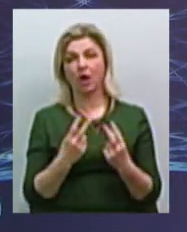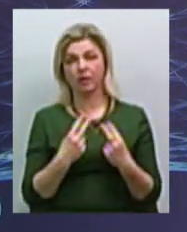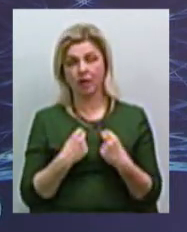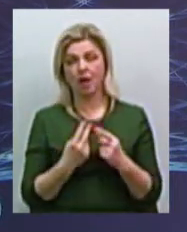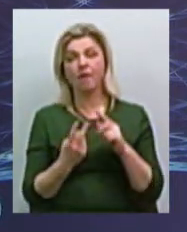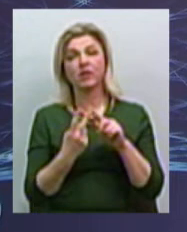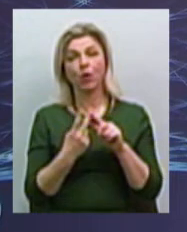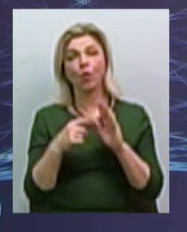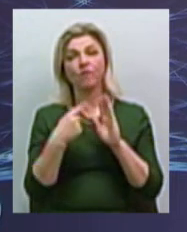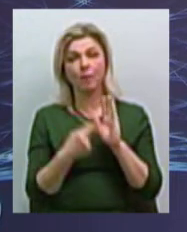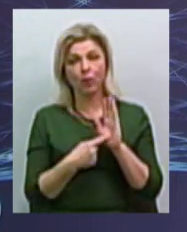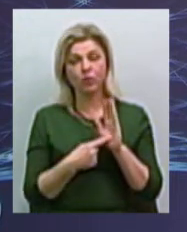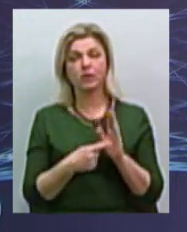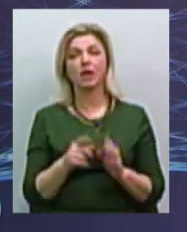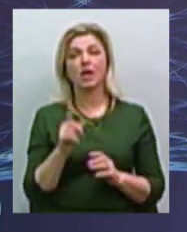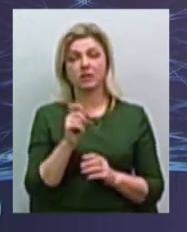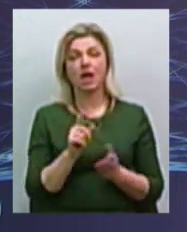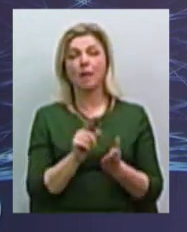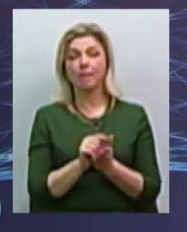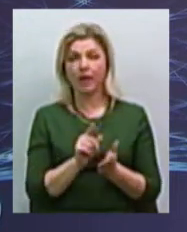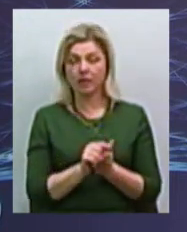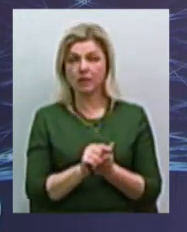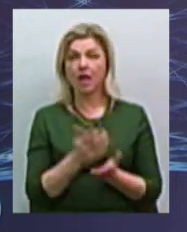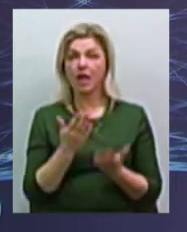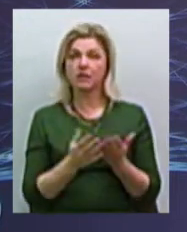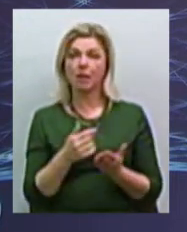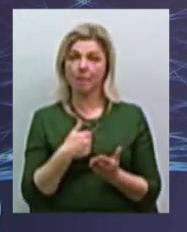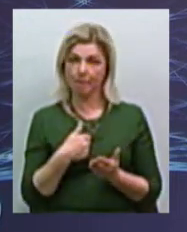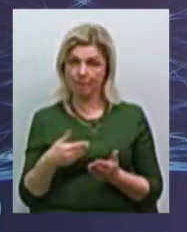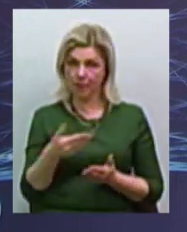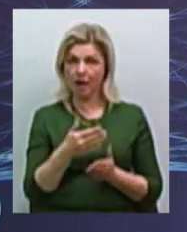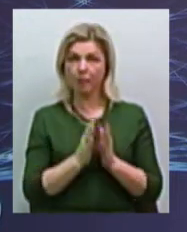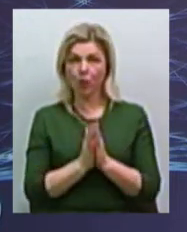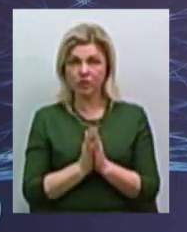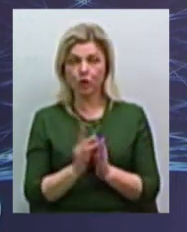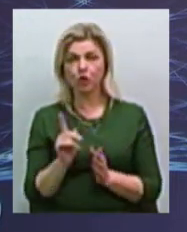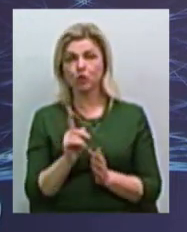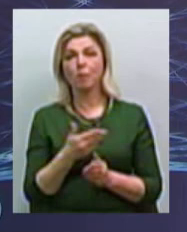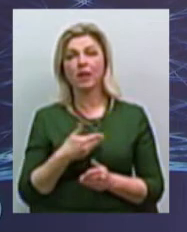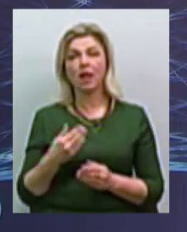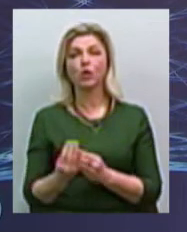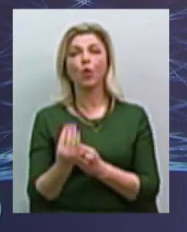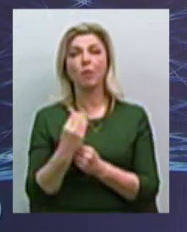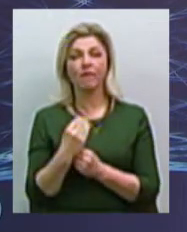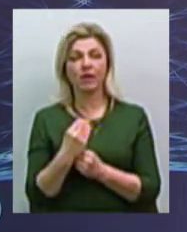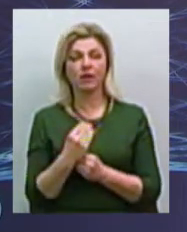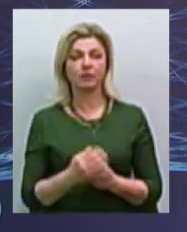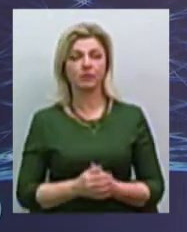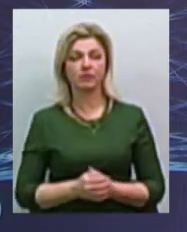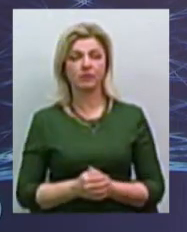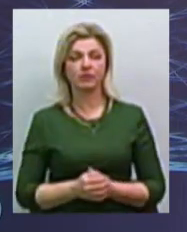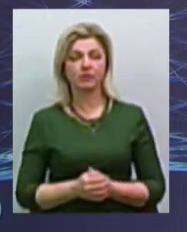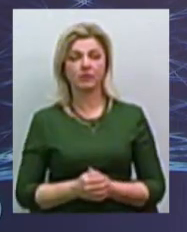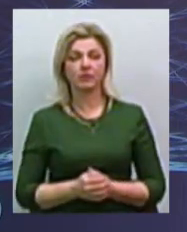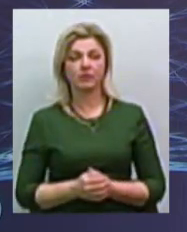вопрос. Ми за пенсії, конечно, якщо ми просили, щоб нам добавили 3